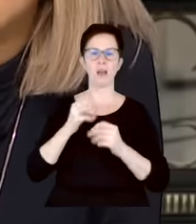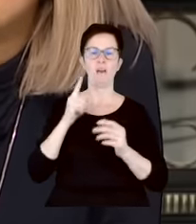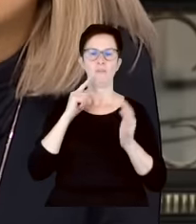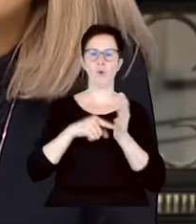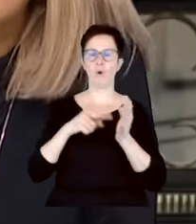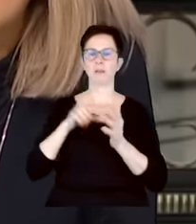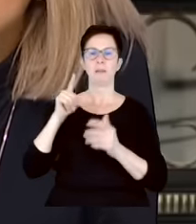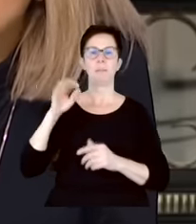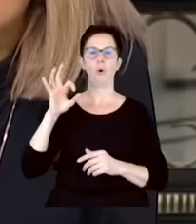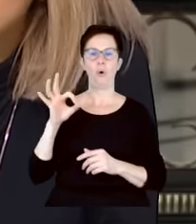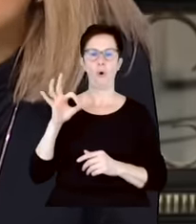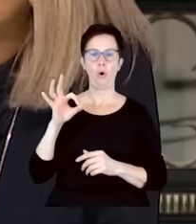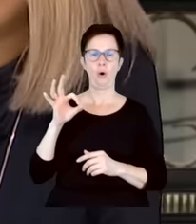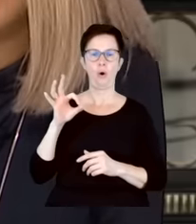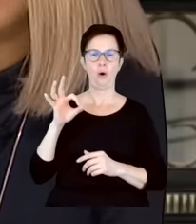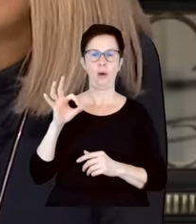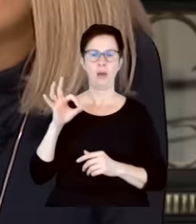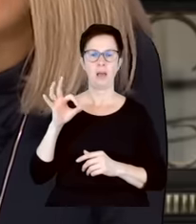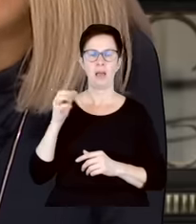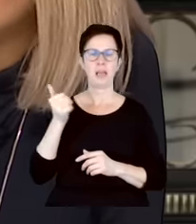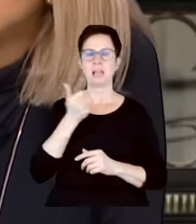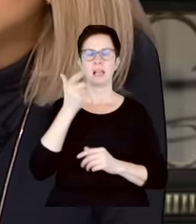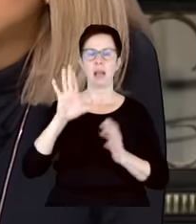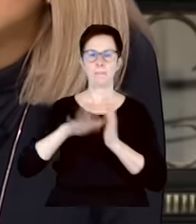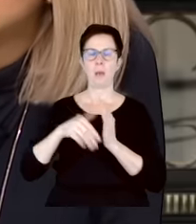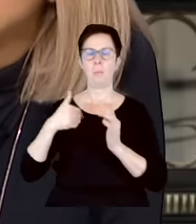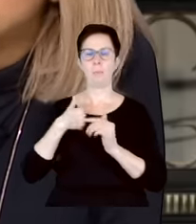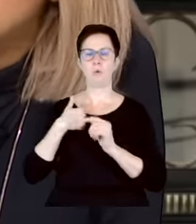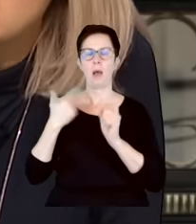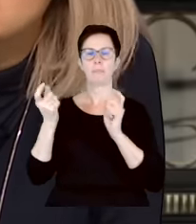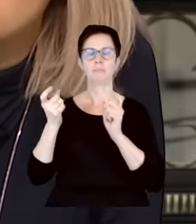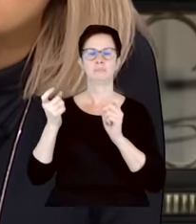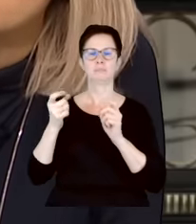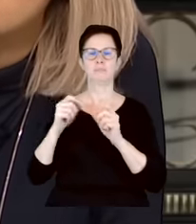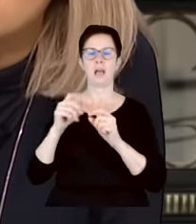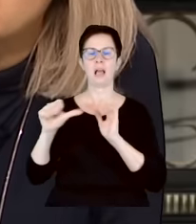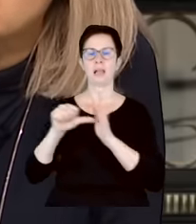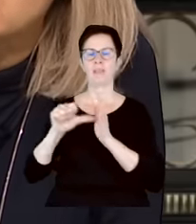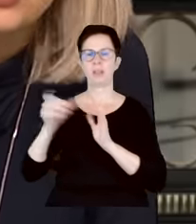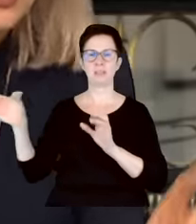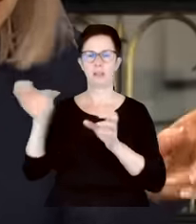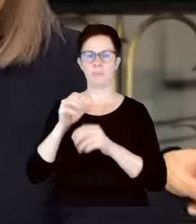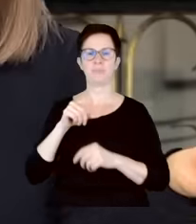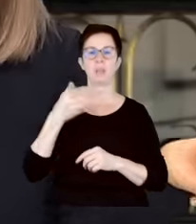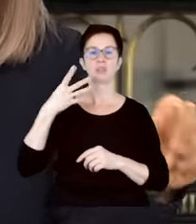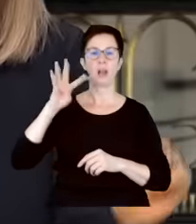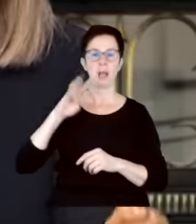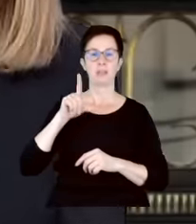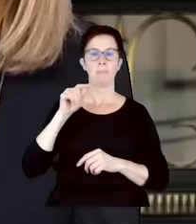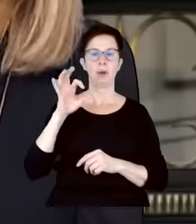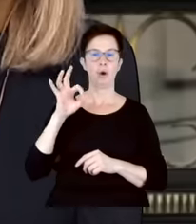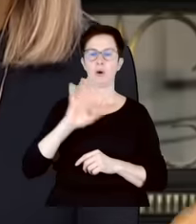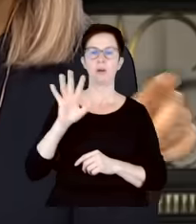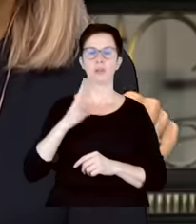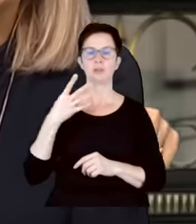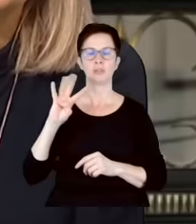Obywatelska w jednym z niewielu miast wystawiła kontrkandydata. Bo ja przypominam, że cztery lata temu Platforma Obywatelska, czy nie cztery, bo to było